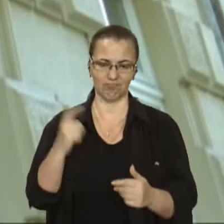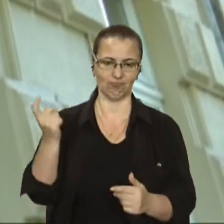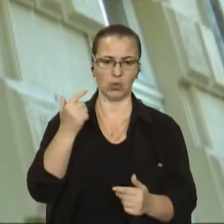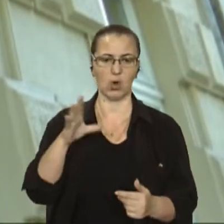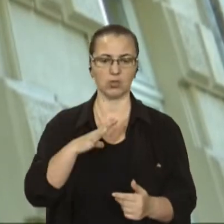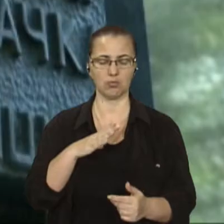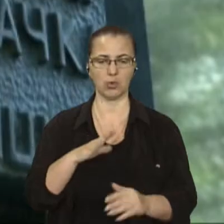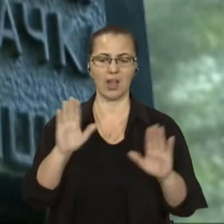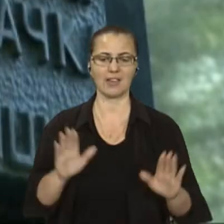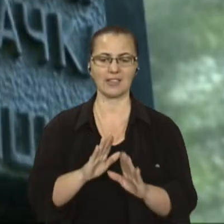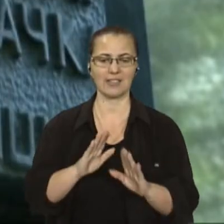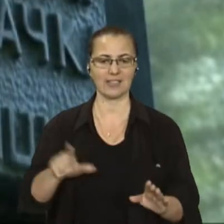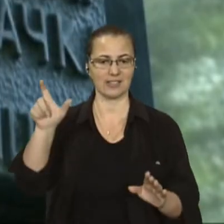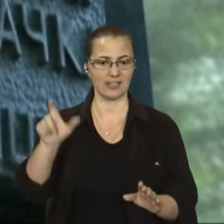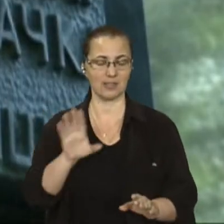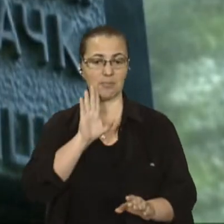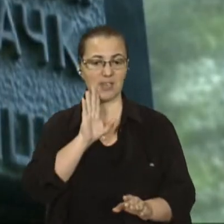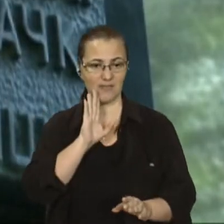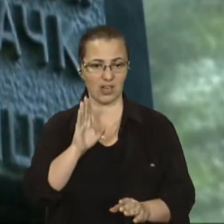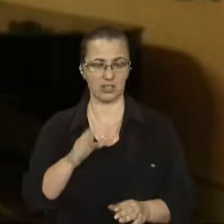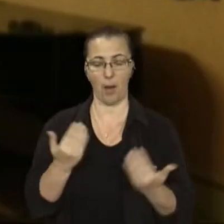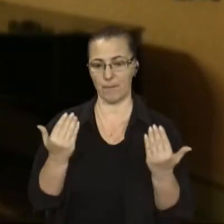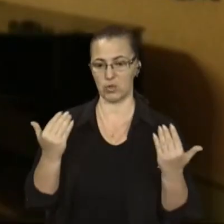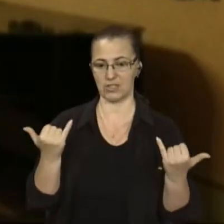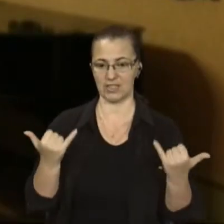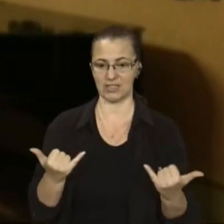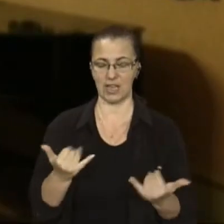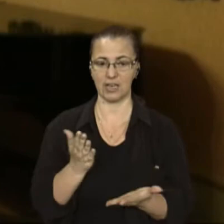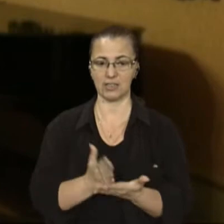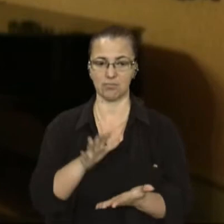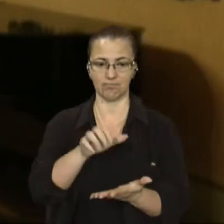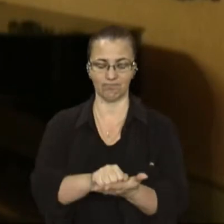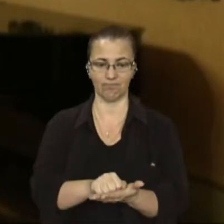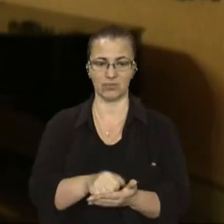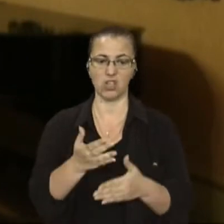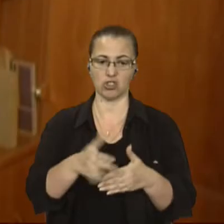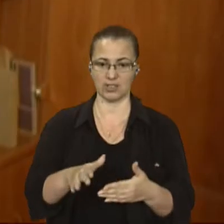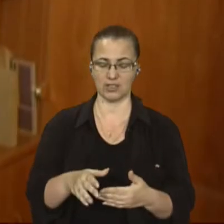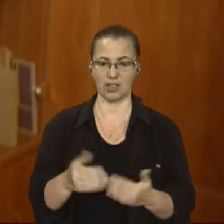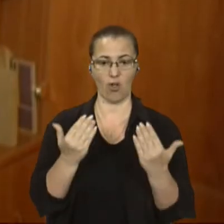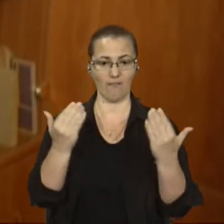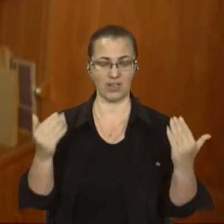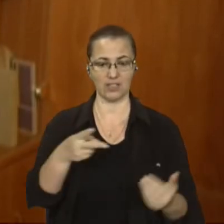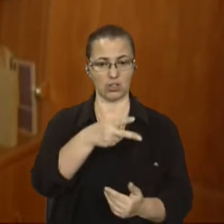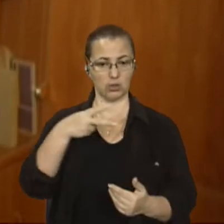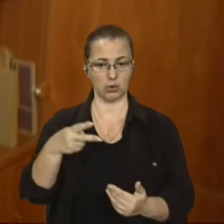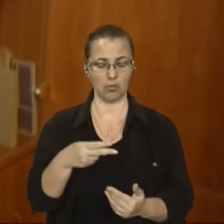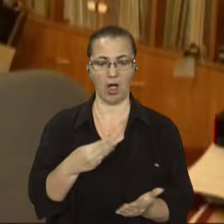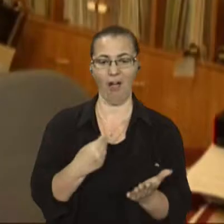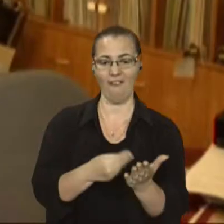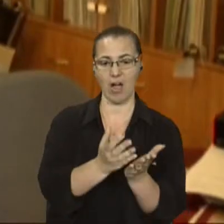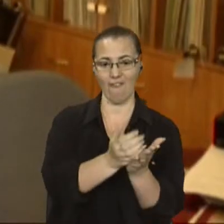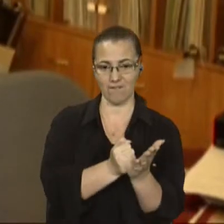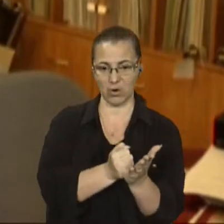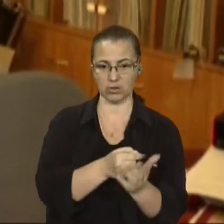співачці. Зараз музей займає лише частину будинку. Зокрема, виставкою зали розташовані на другому поверсі. Фонд музею на